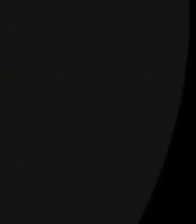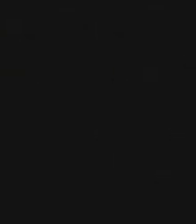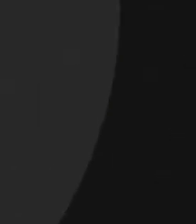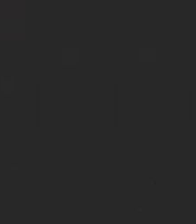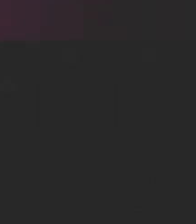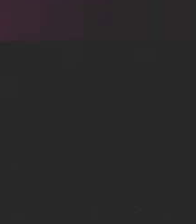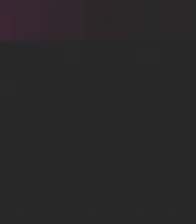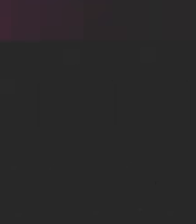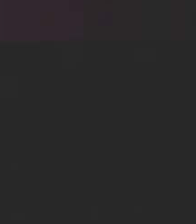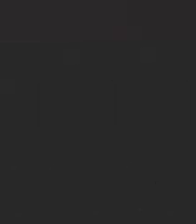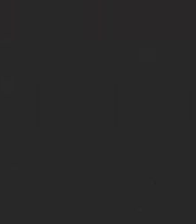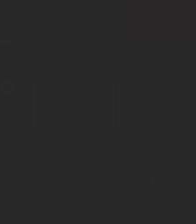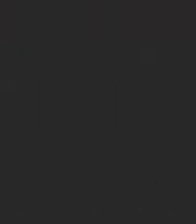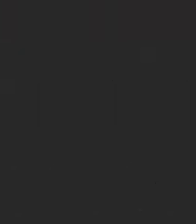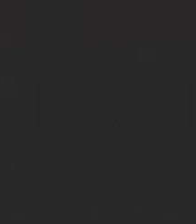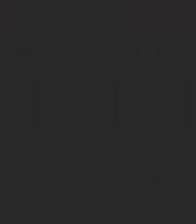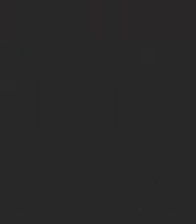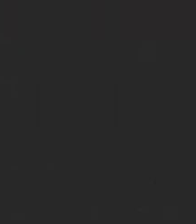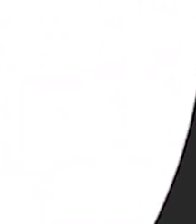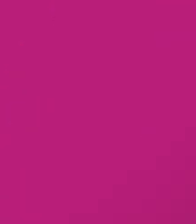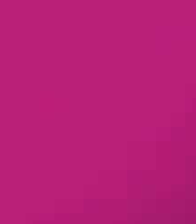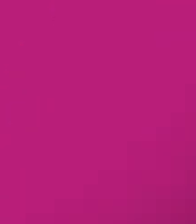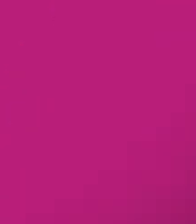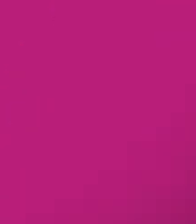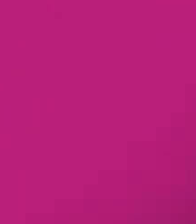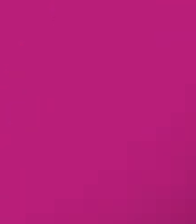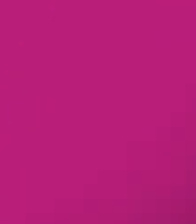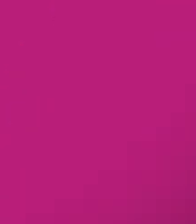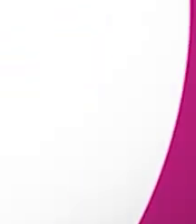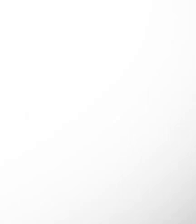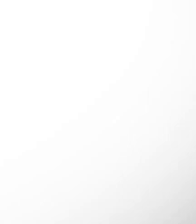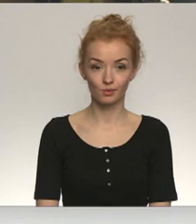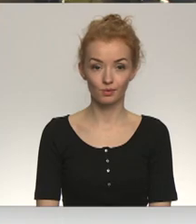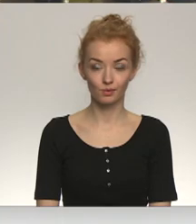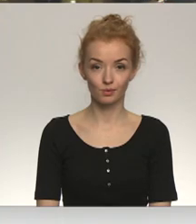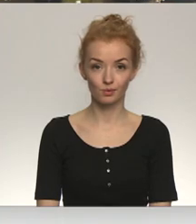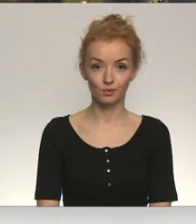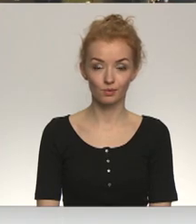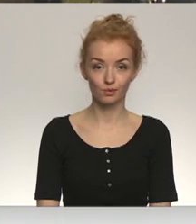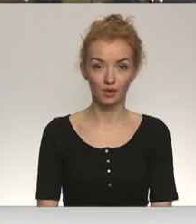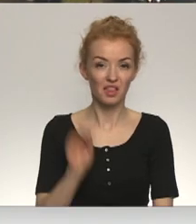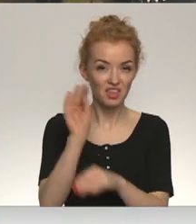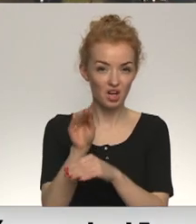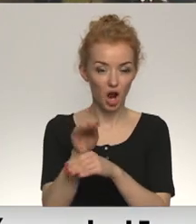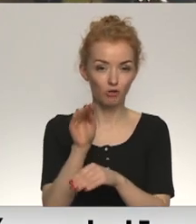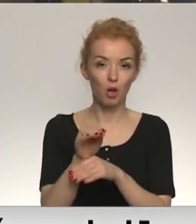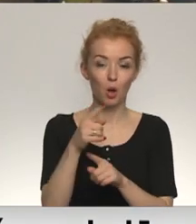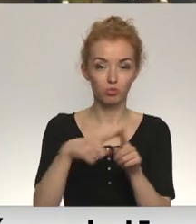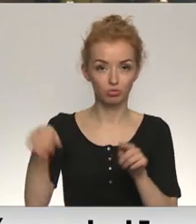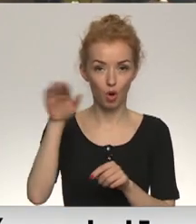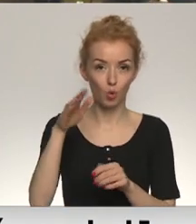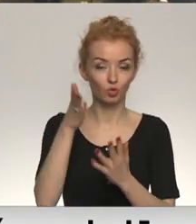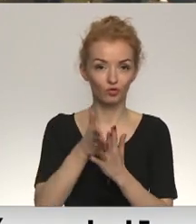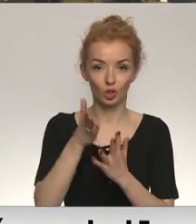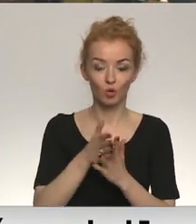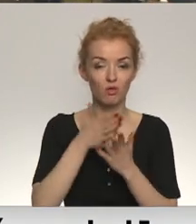Re! Viss ēters ir te! Ņirgāšanās pusauģa vidū nav un